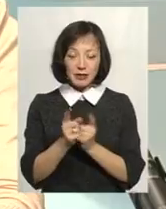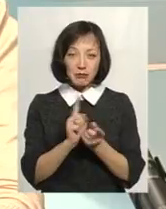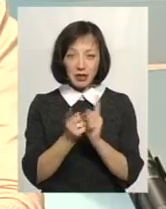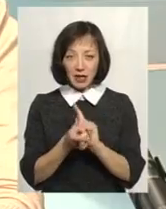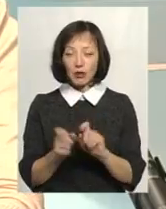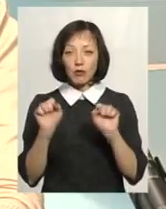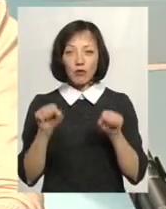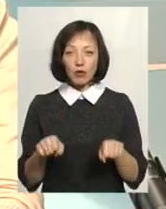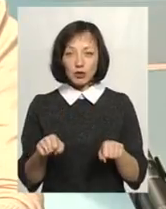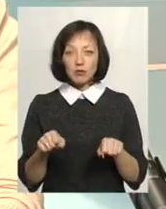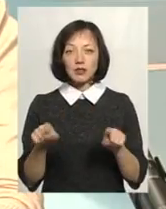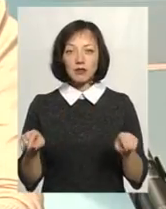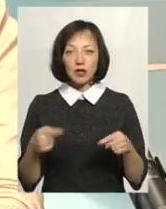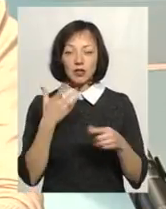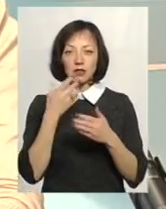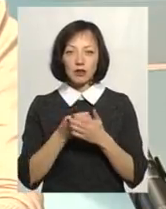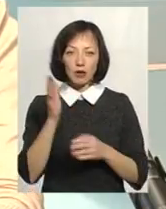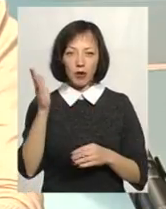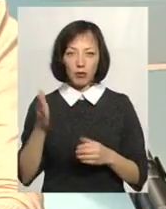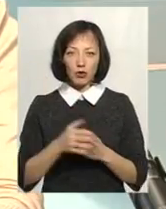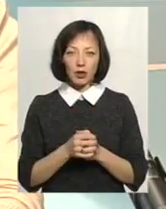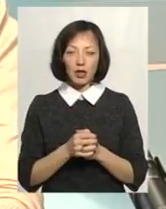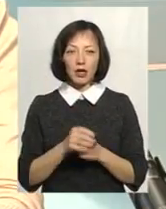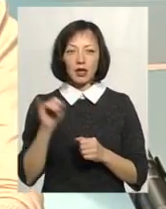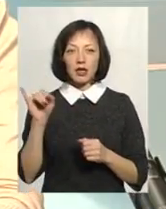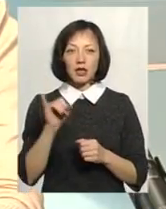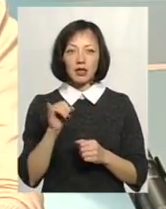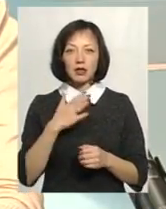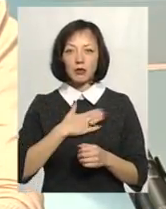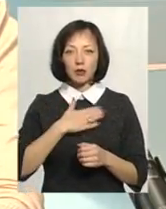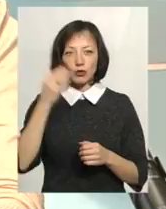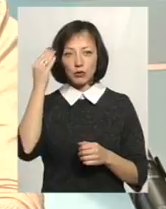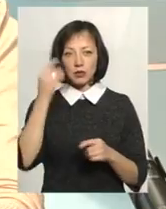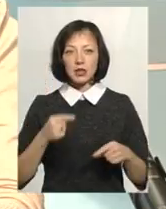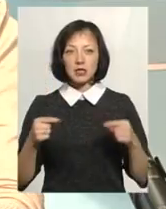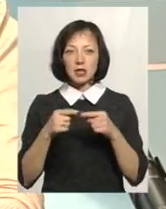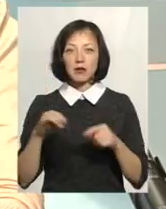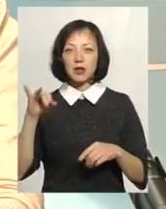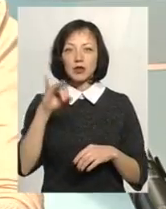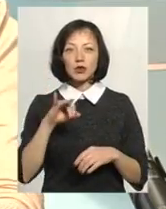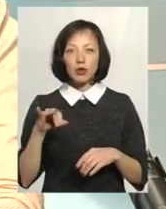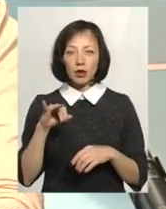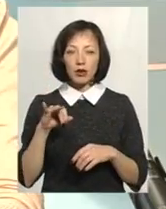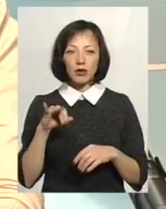але ми можемо створити своє майбутнє. І, на мою думку, саме історію,